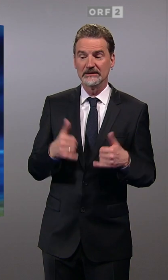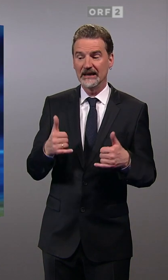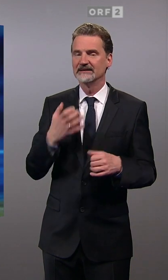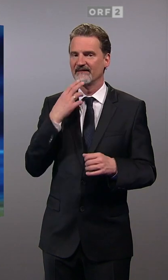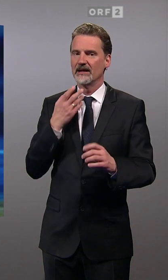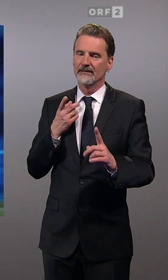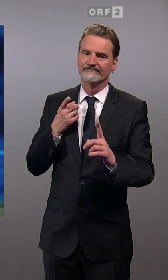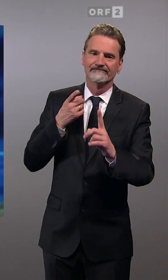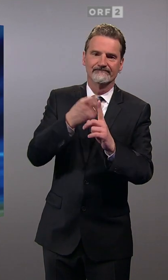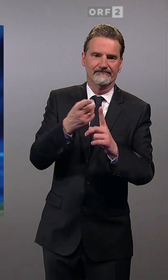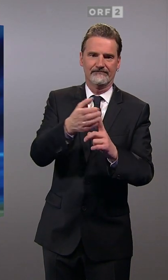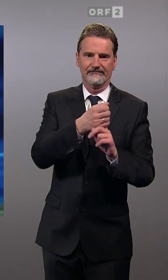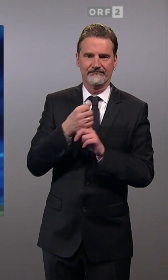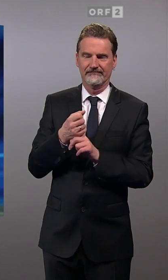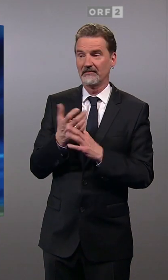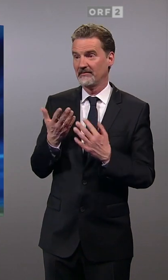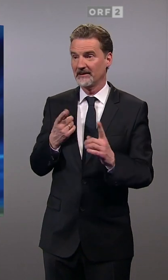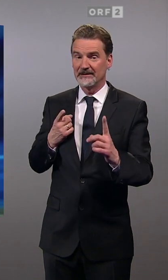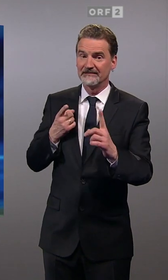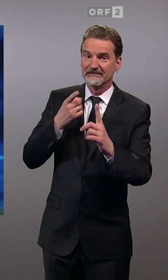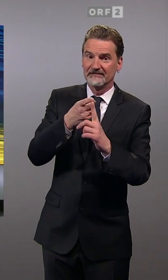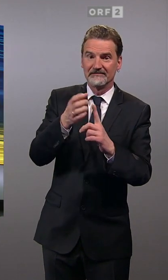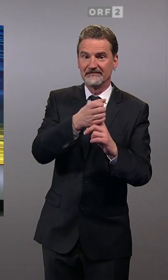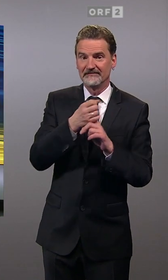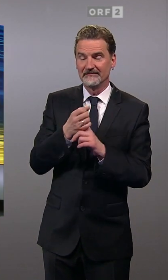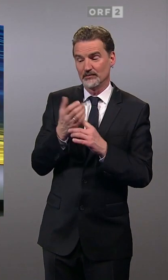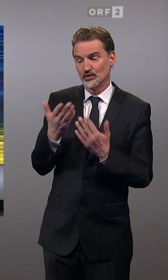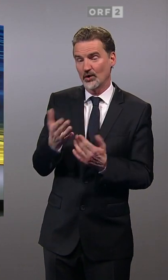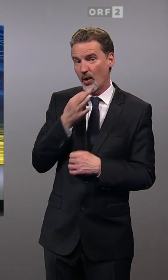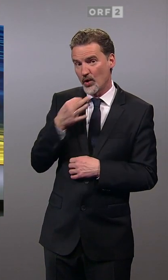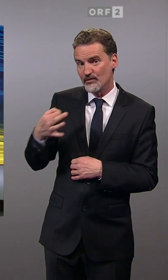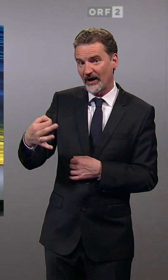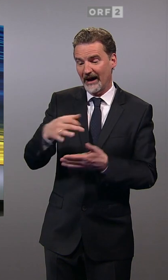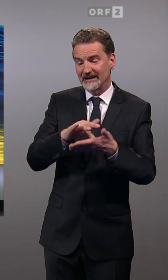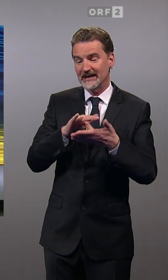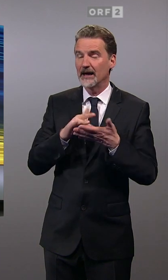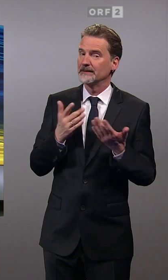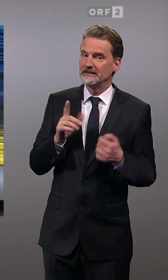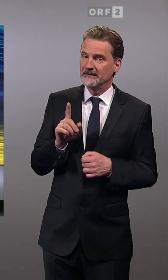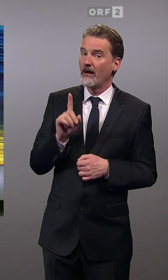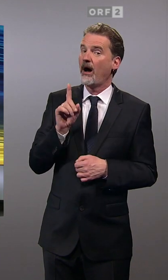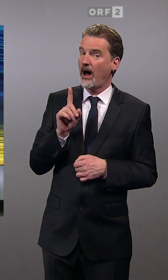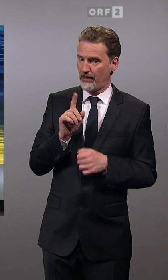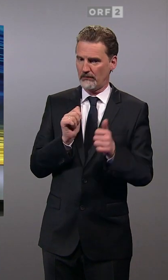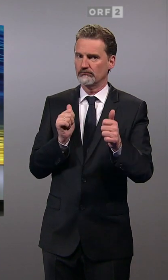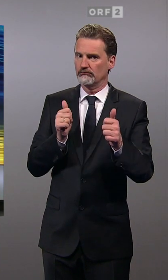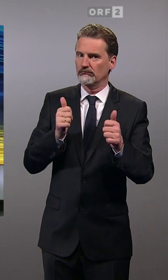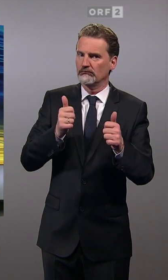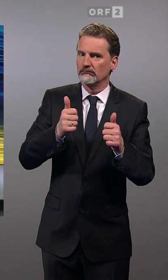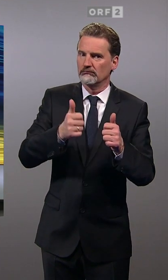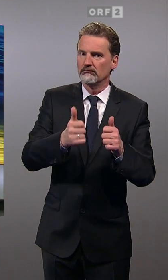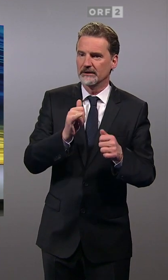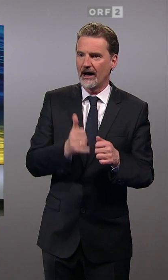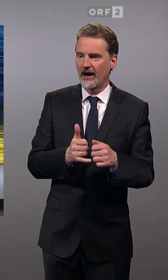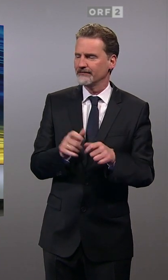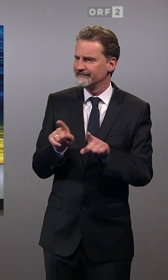Ganz nach vorne ist jedenfalls nicht eine Prognose der Umfragen, Hans Bürger, aber nach vorne auf jeden Fall. Die Frage ist hier,